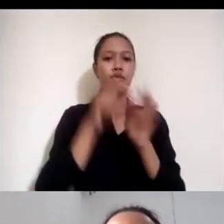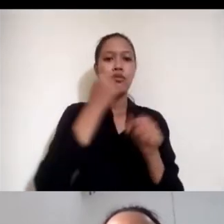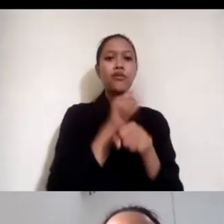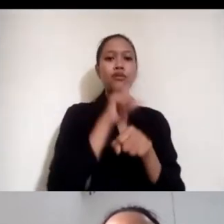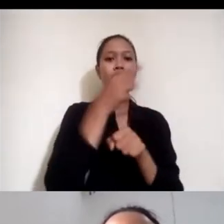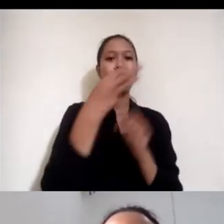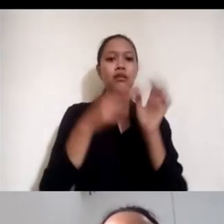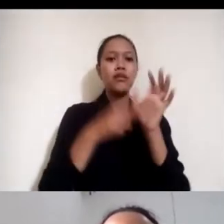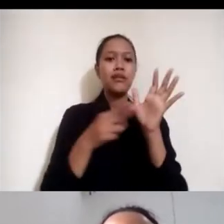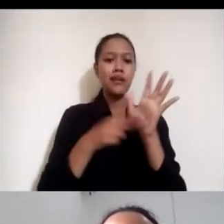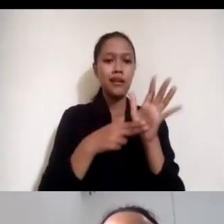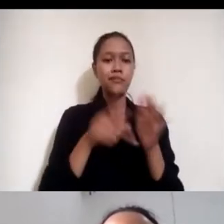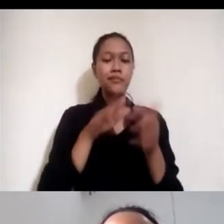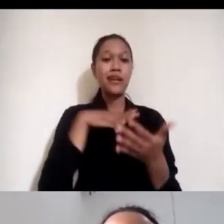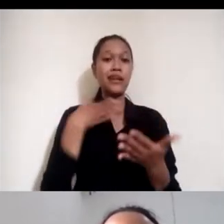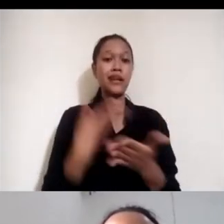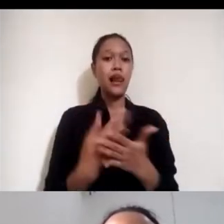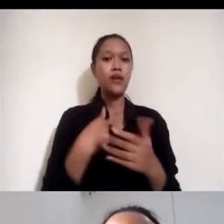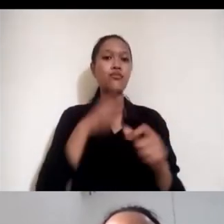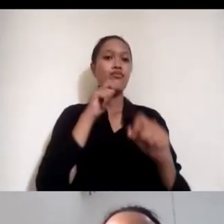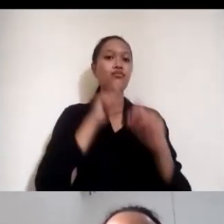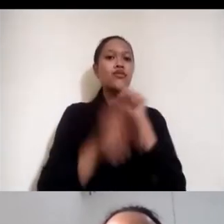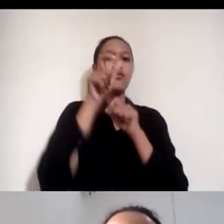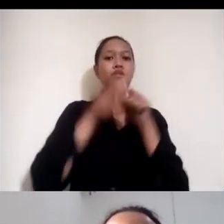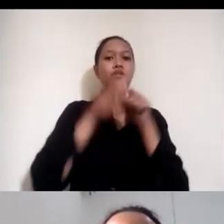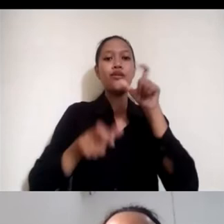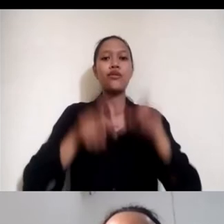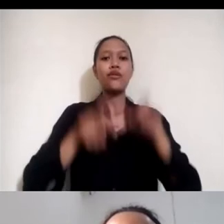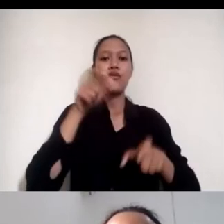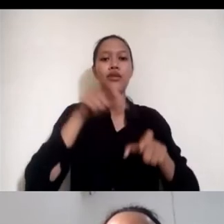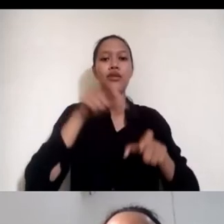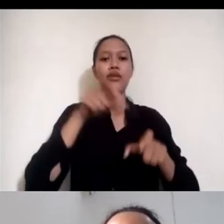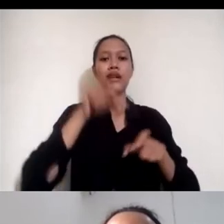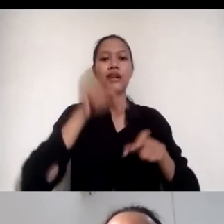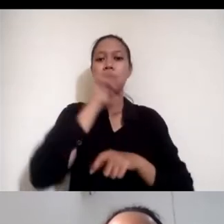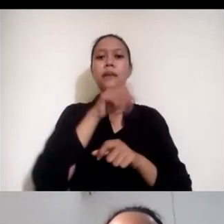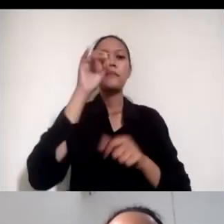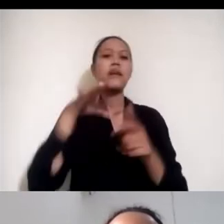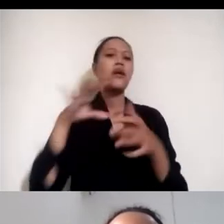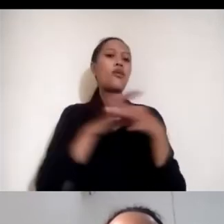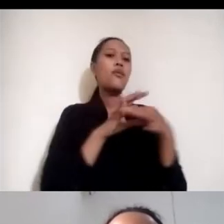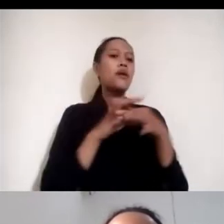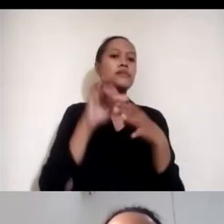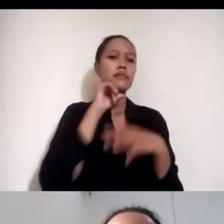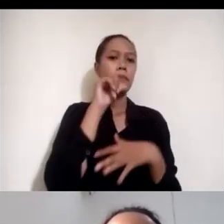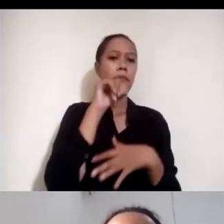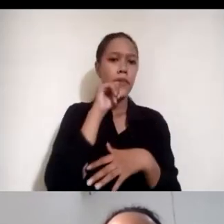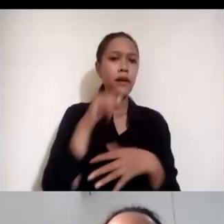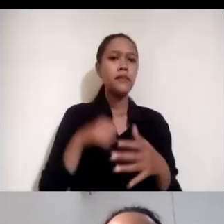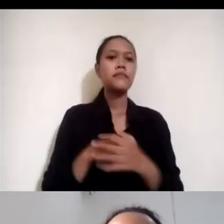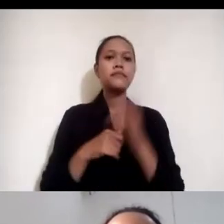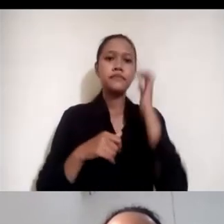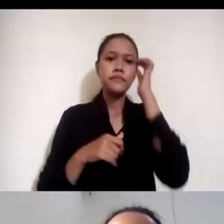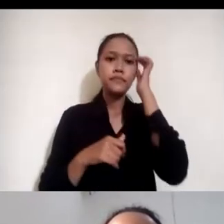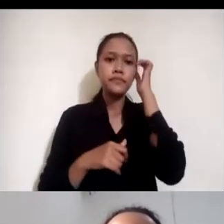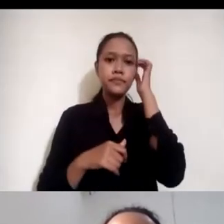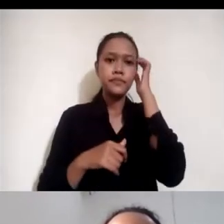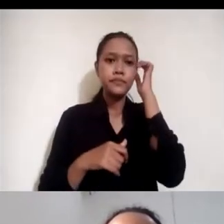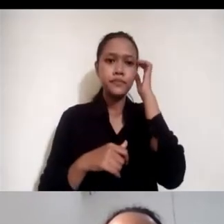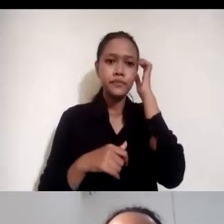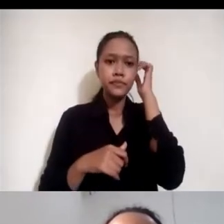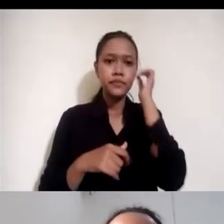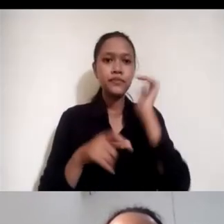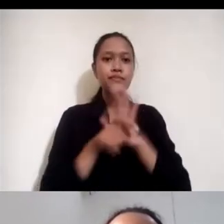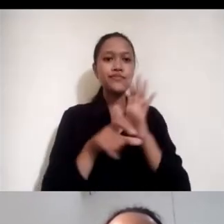musisi-musisi yang pernah kolaborasi dengan Glenn Fredrick misalnya ini Glenn Fredrick berkarya 10 tahun